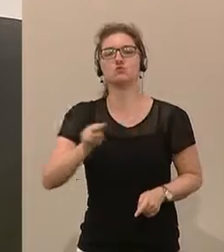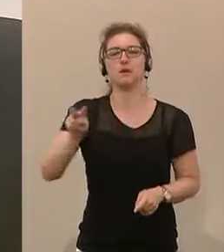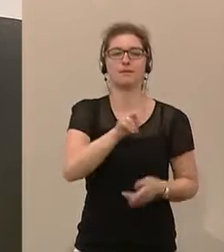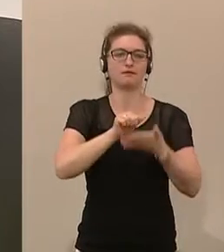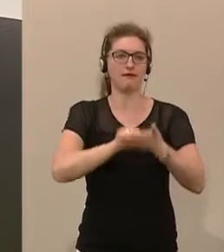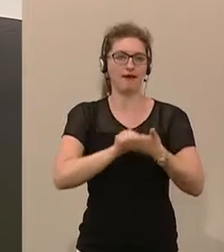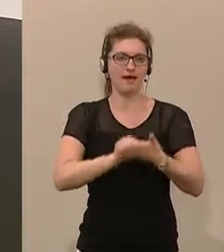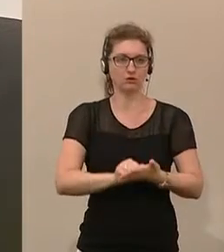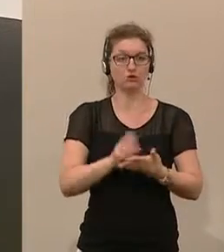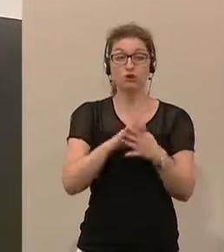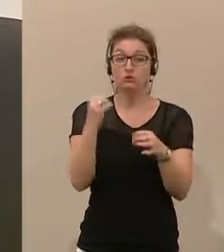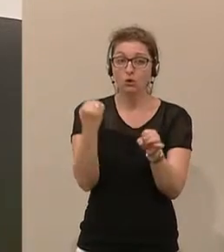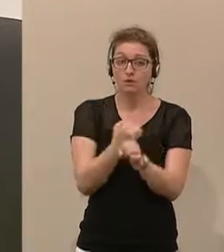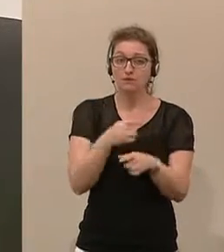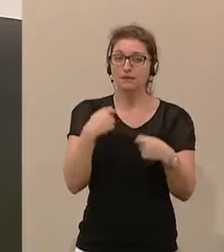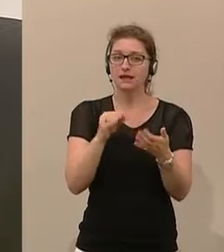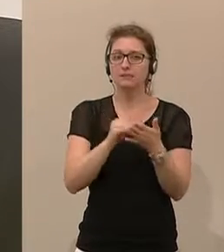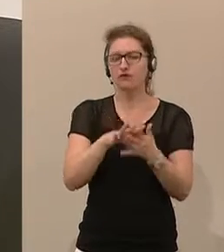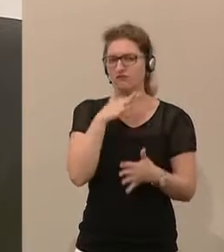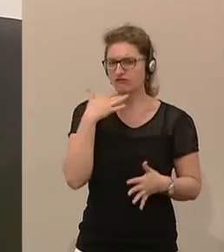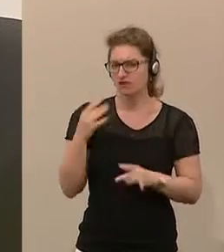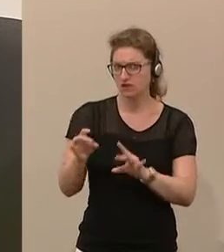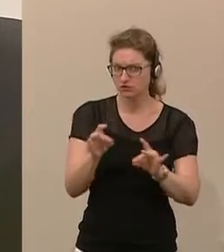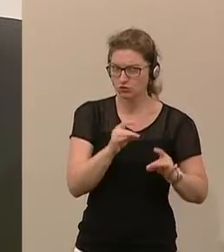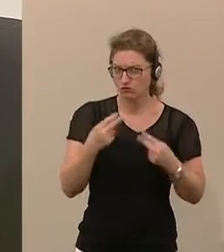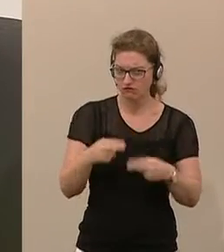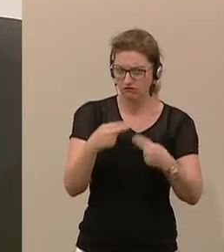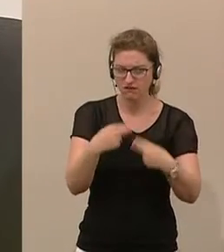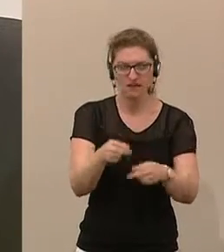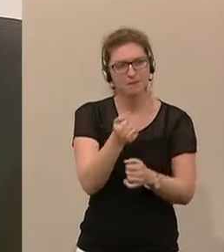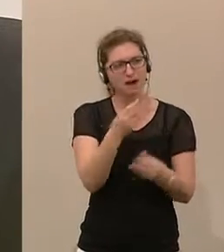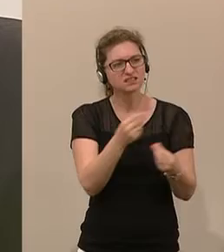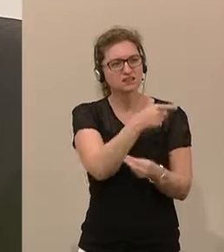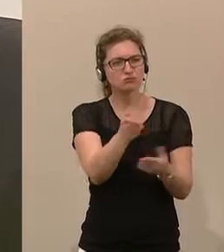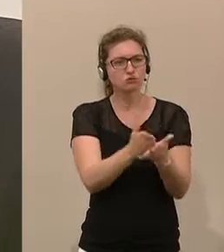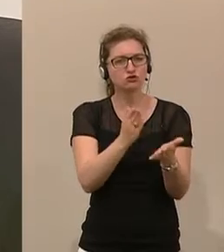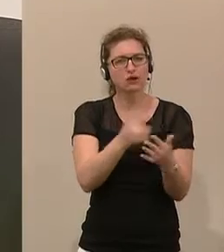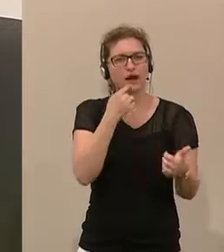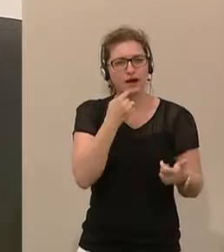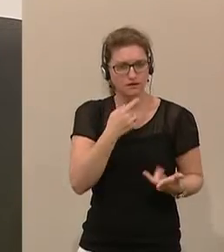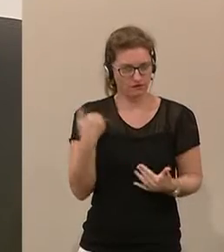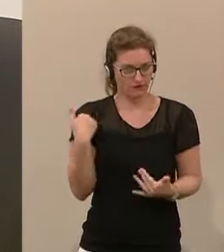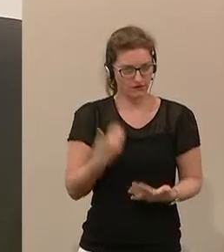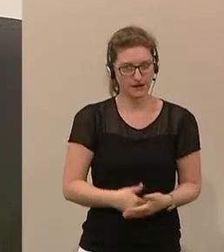und dennoch gibt es noch viel zu tun. Einiges ist von Ihnen angesprochen worden.